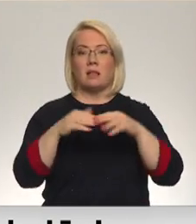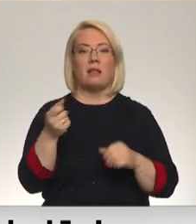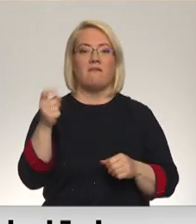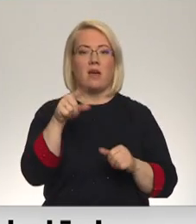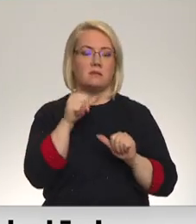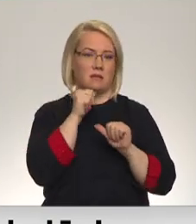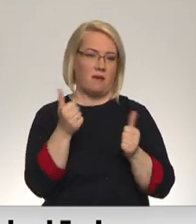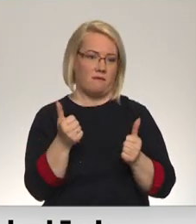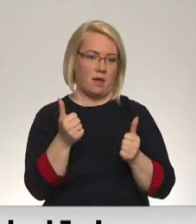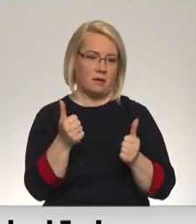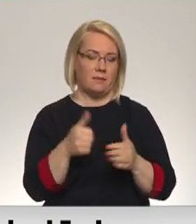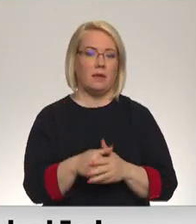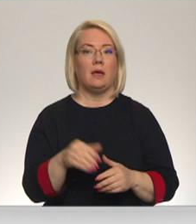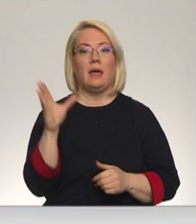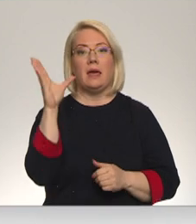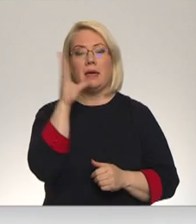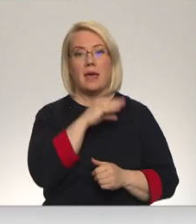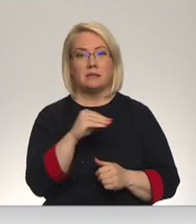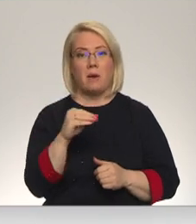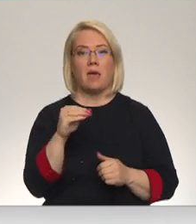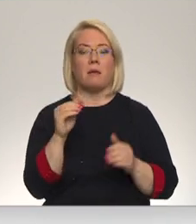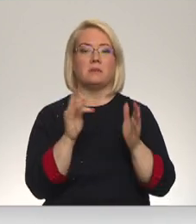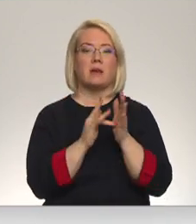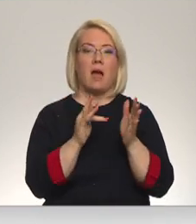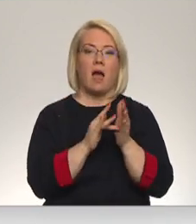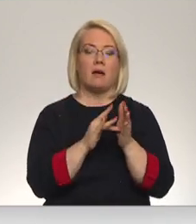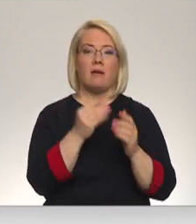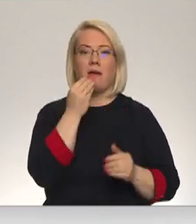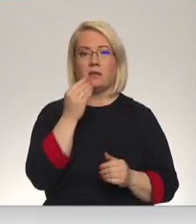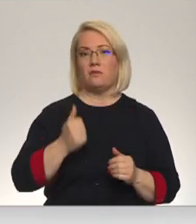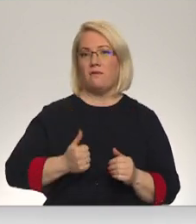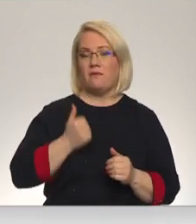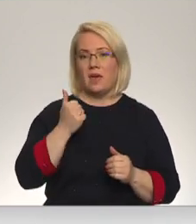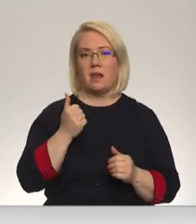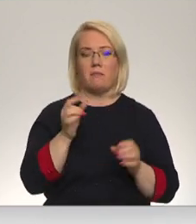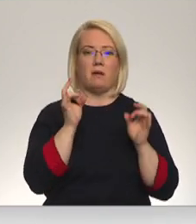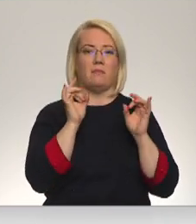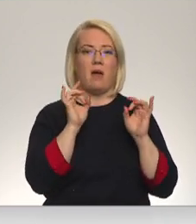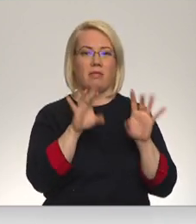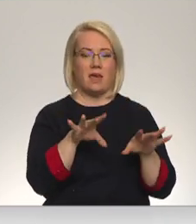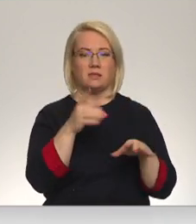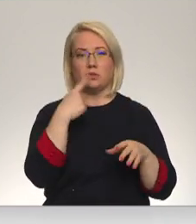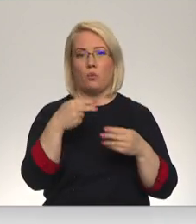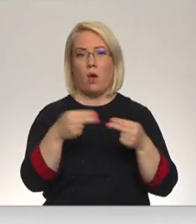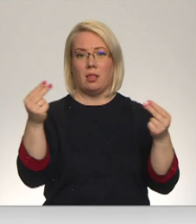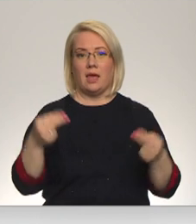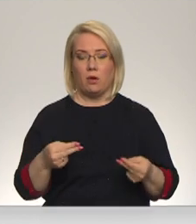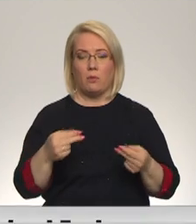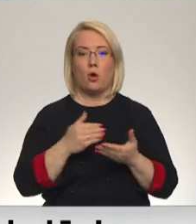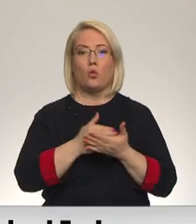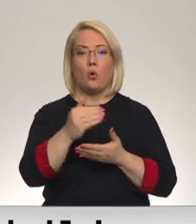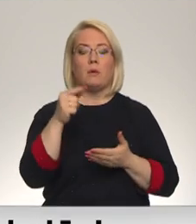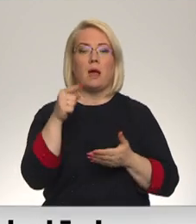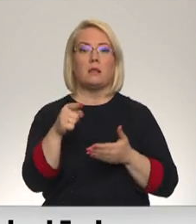nevarot. Iespējams arī kāda ēdinātāja vienkārši uzteiks līgumus, jo turpināt ar šādā